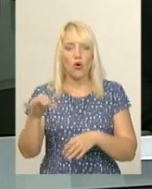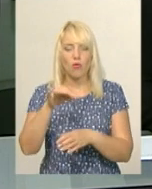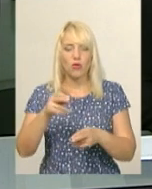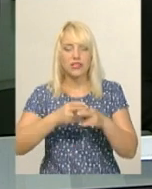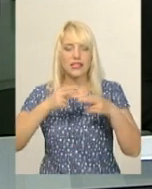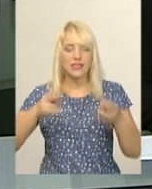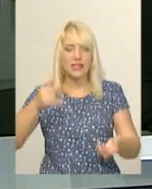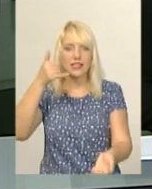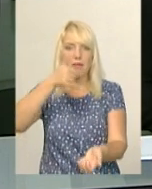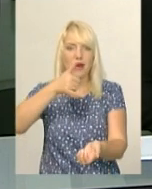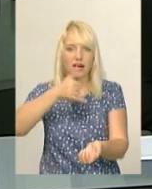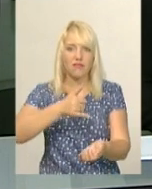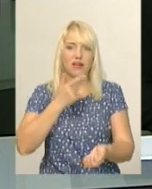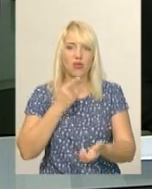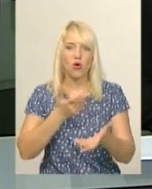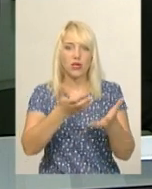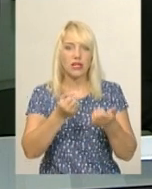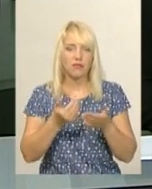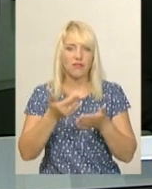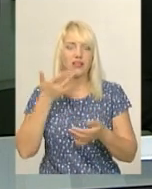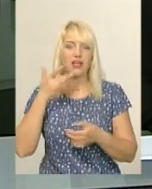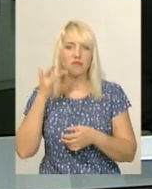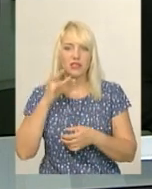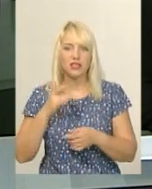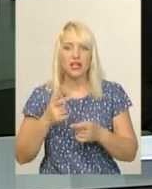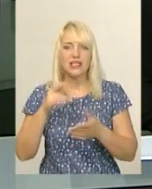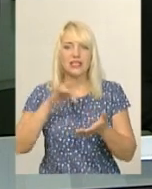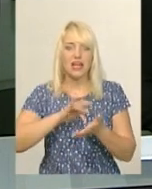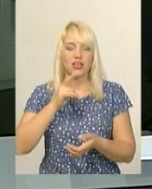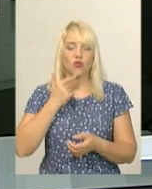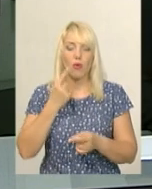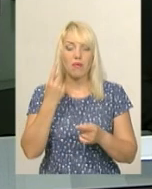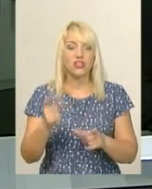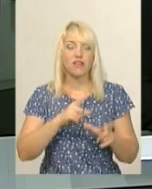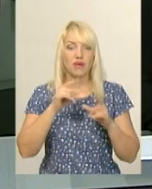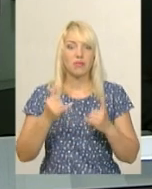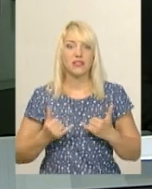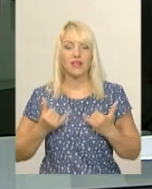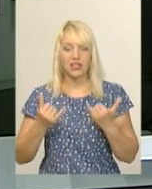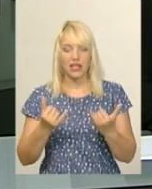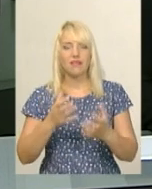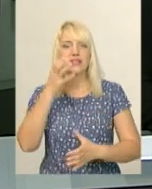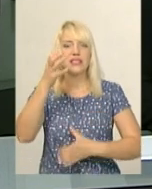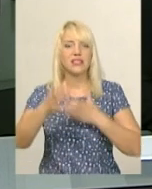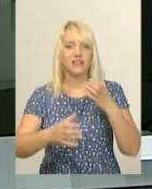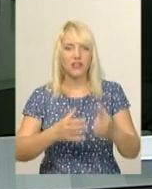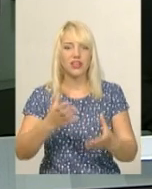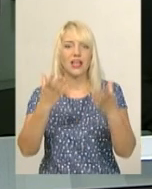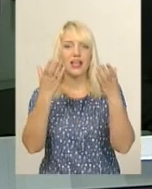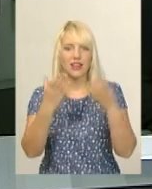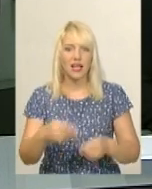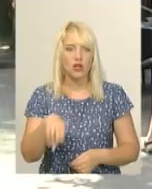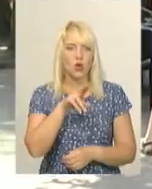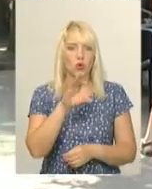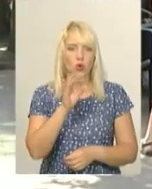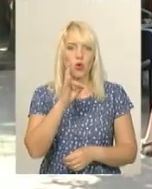крові отримала від Каліфорнійського центру крові. Перший виїзд машини медики присвятили Всесвітньому дню донора. Світлана Русіна – далі.